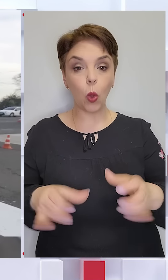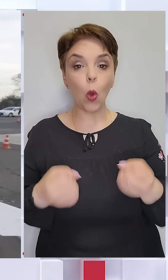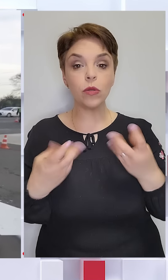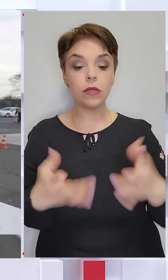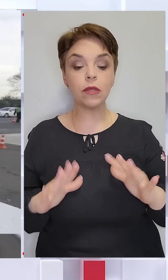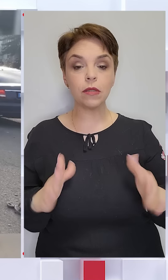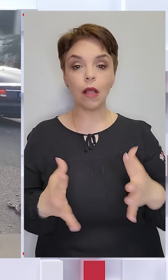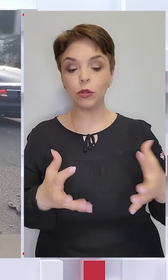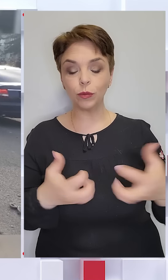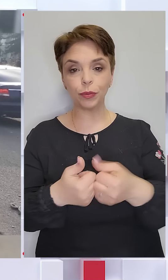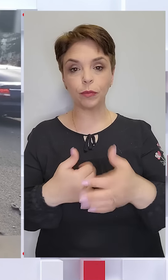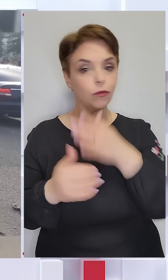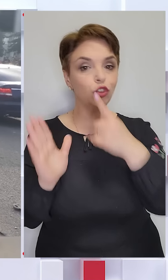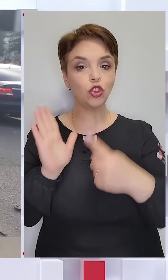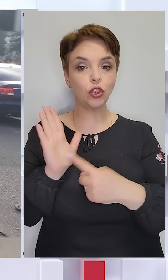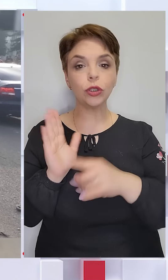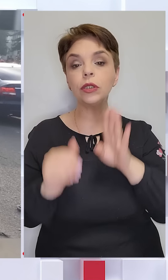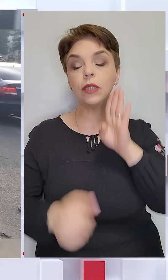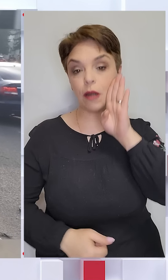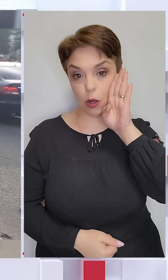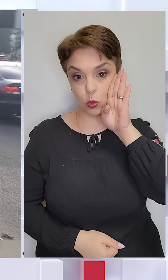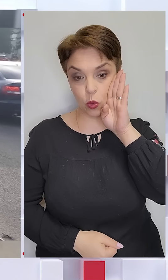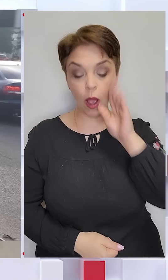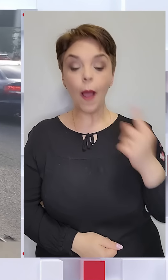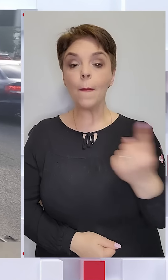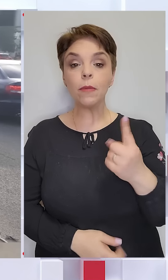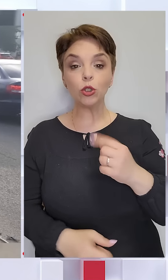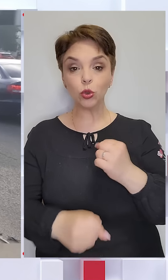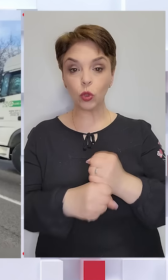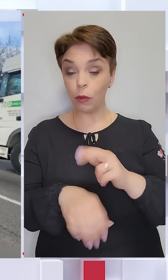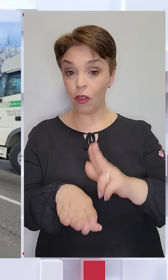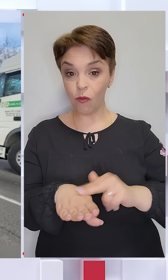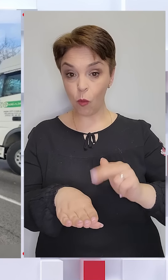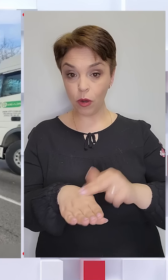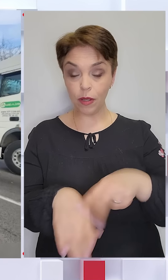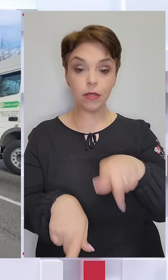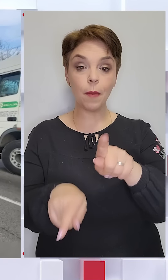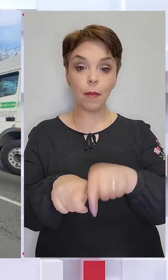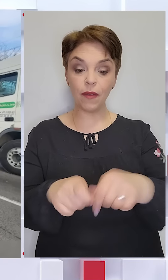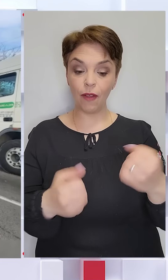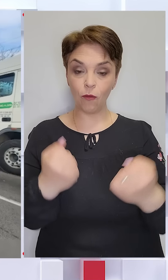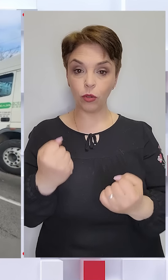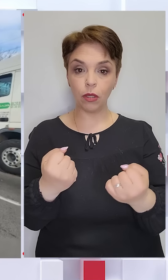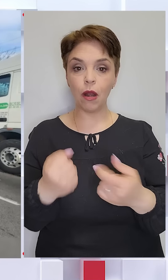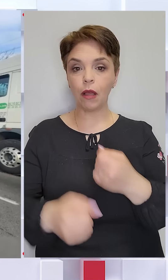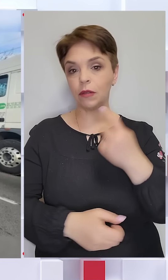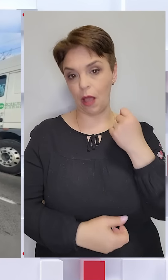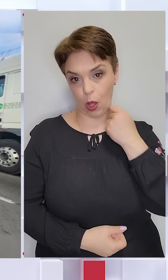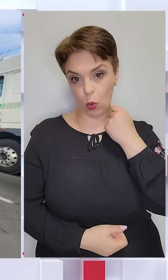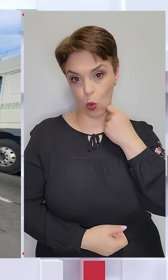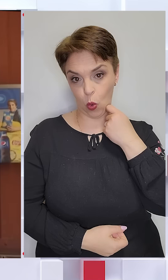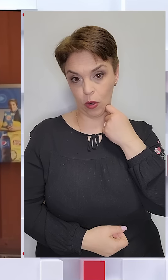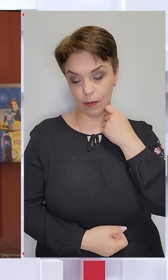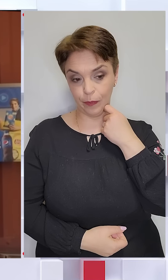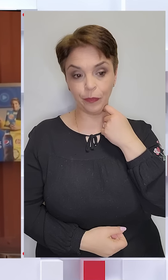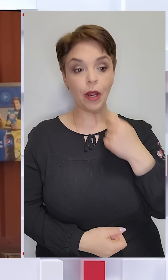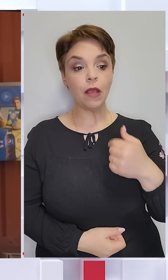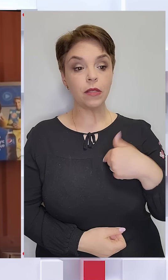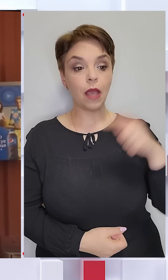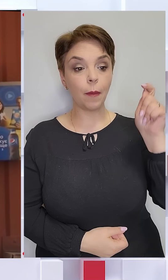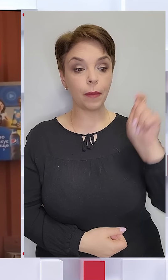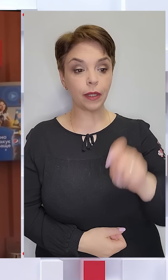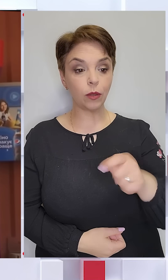оскільки сталася троще близько 6-ї години ранку. Перше, що зробили в поліції, перевірили водія на вміст алкоголю в крові. Я